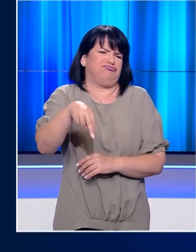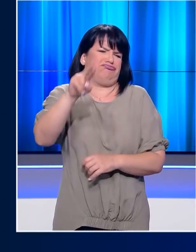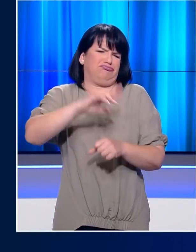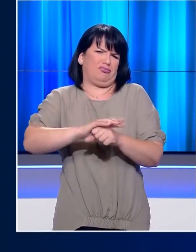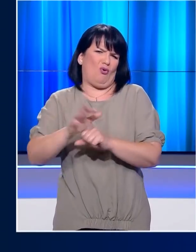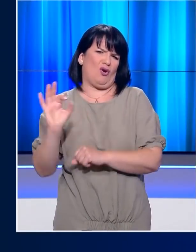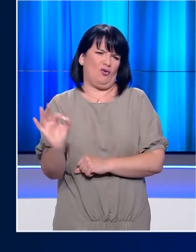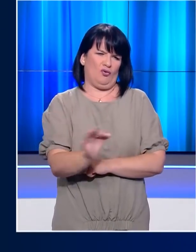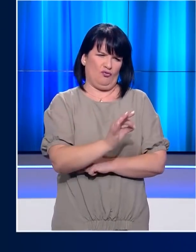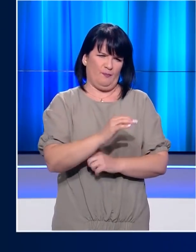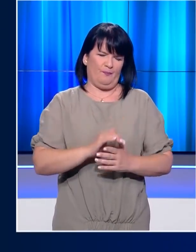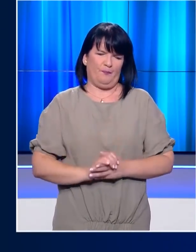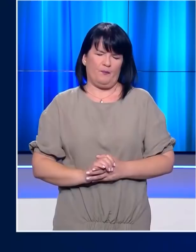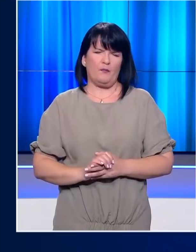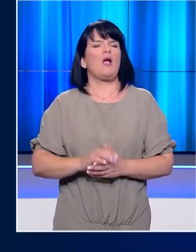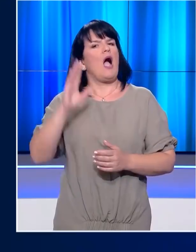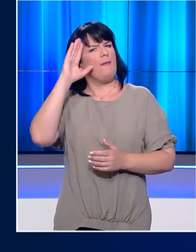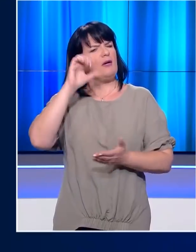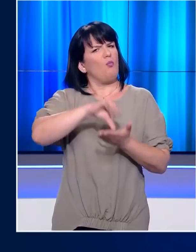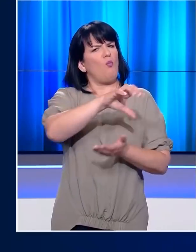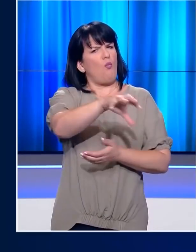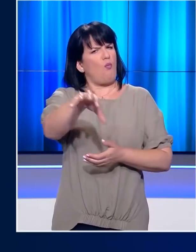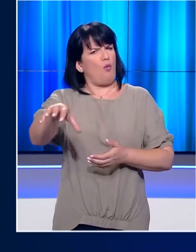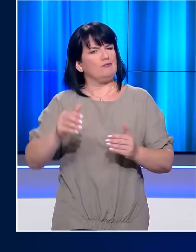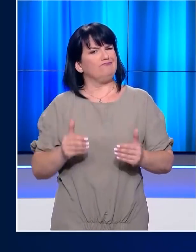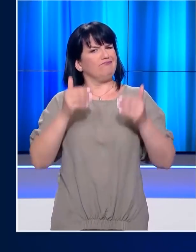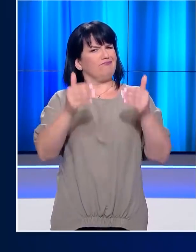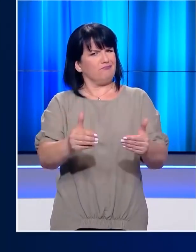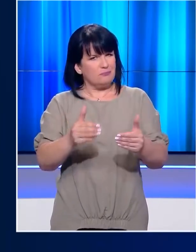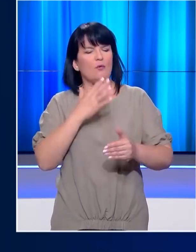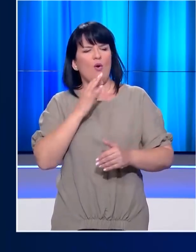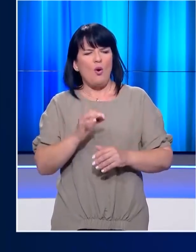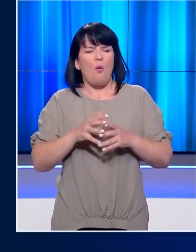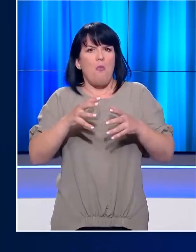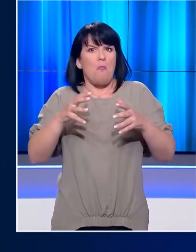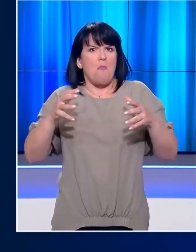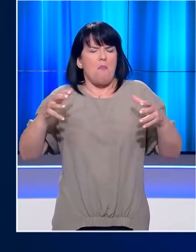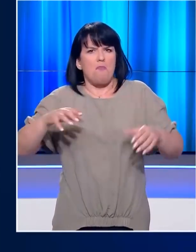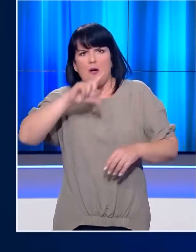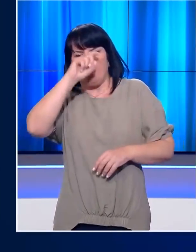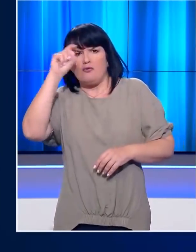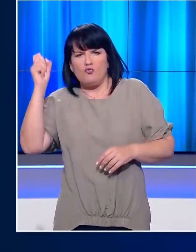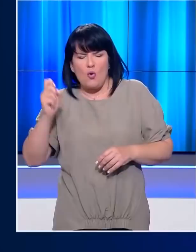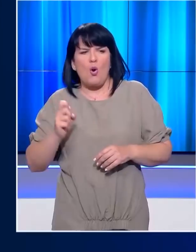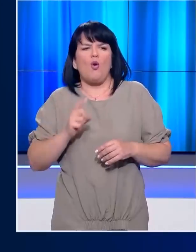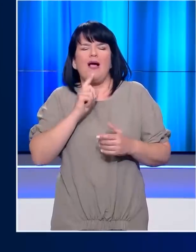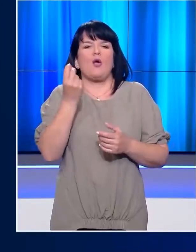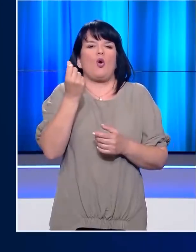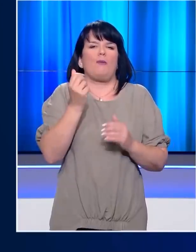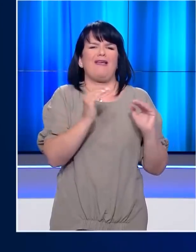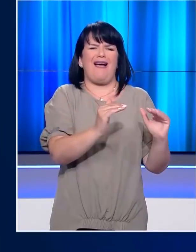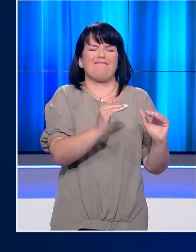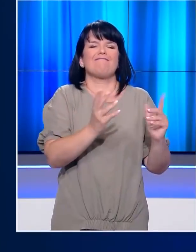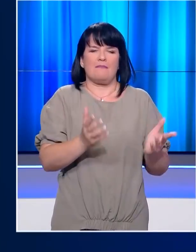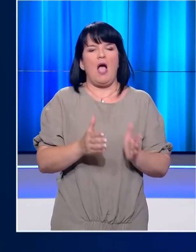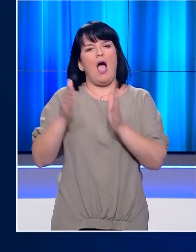Και καθώς πολλές αμερικανικές πολιτείες αναστέλουν λόγω της δραυματικής αύξησης των κρουσμάτων την επαναλειτουργία της οικονομίας τους,